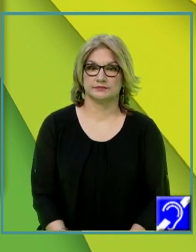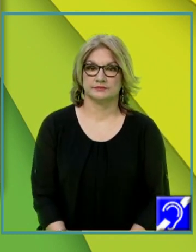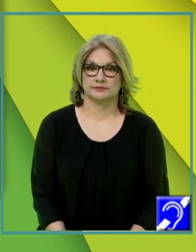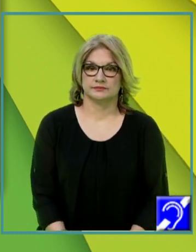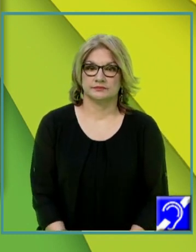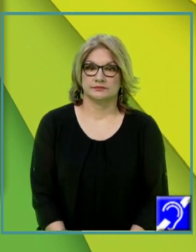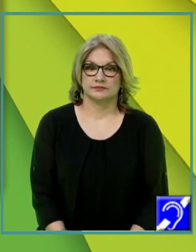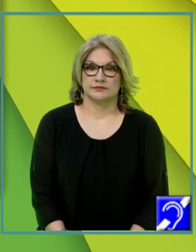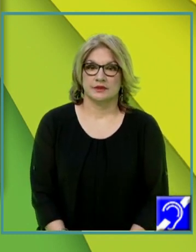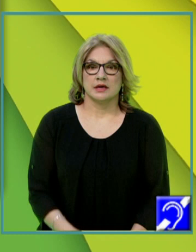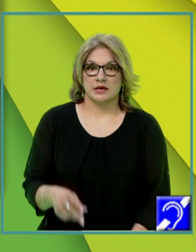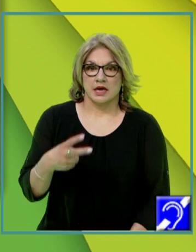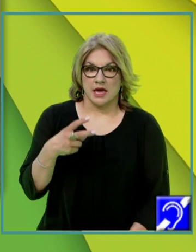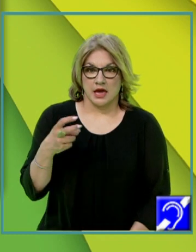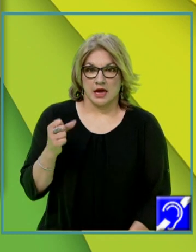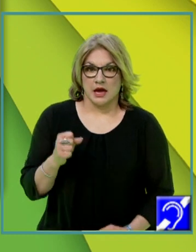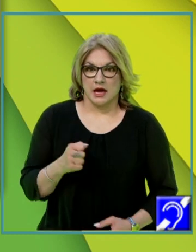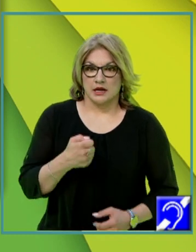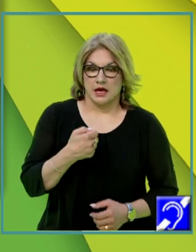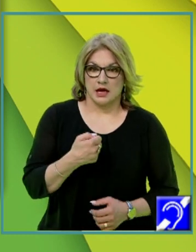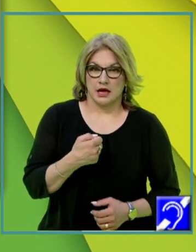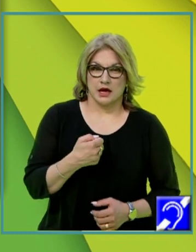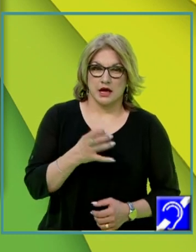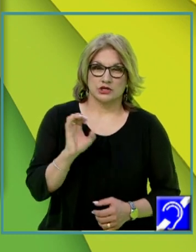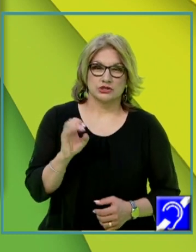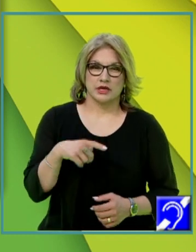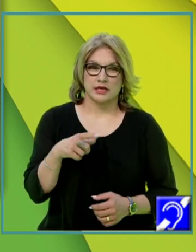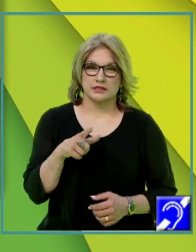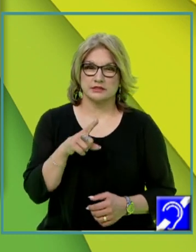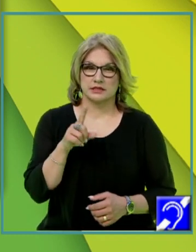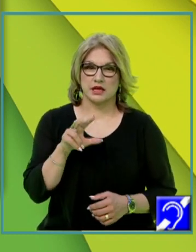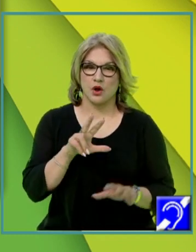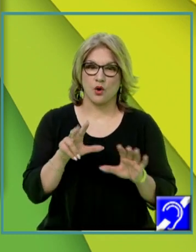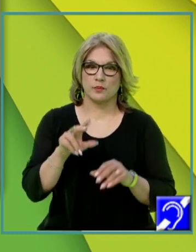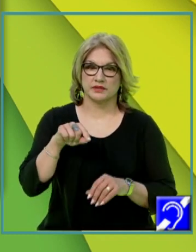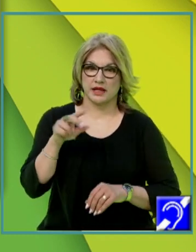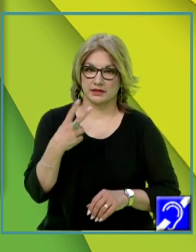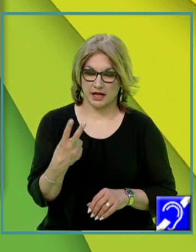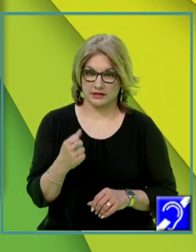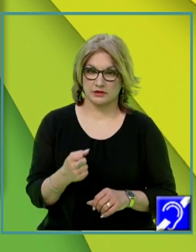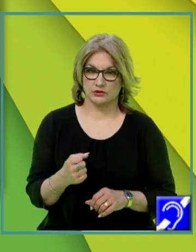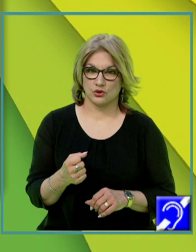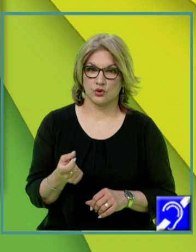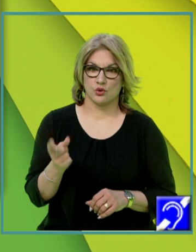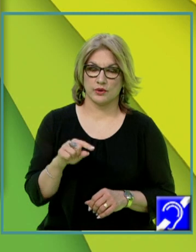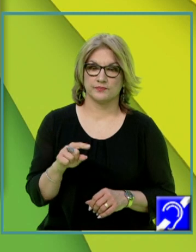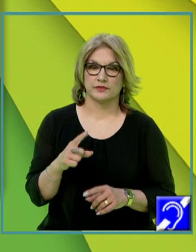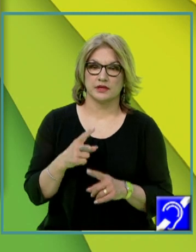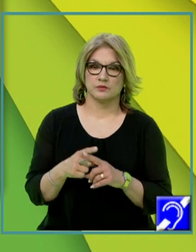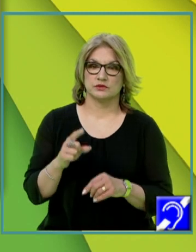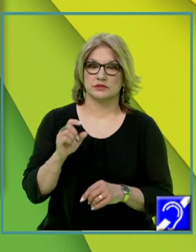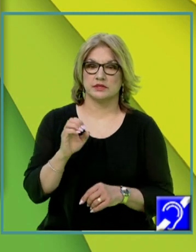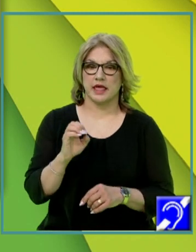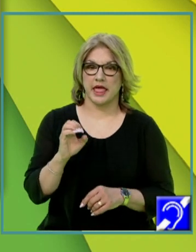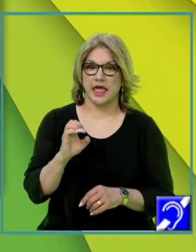și este egal cu AC-ul este 8 radical din 2 de înmulțit cu EO